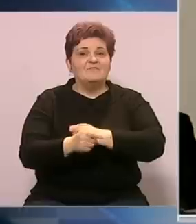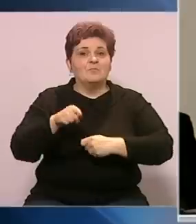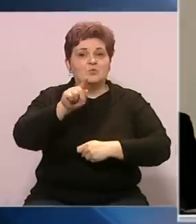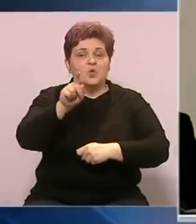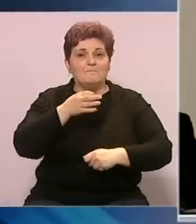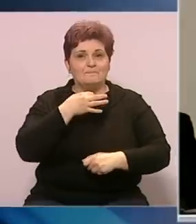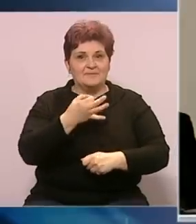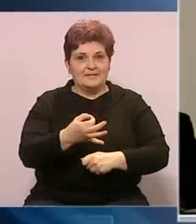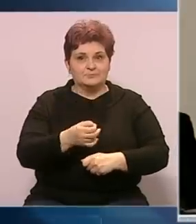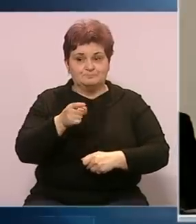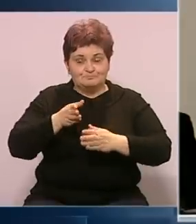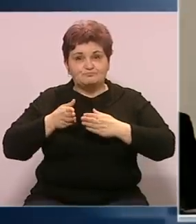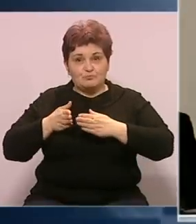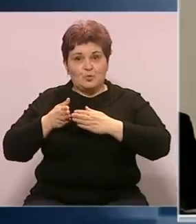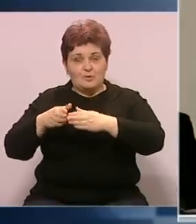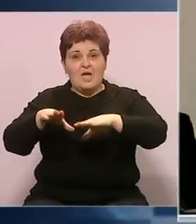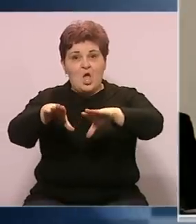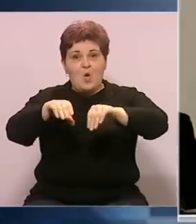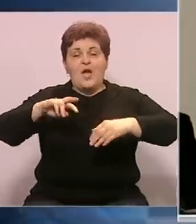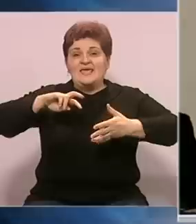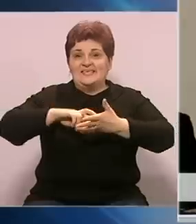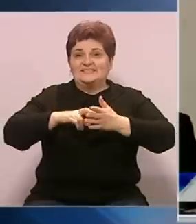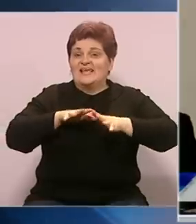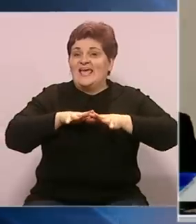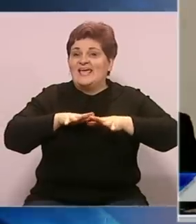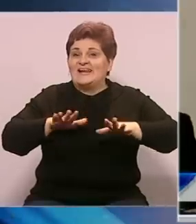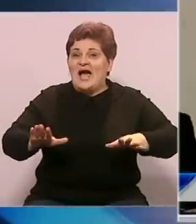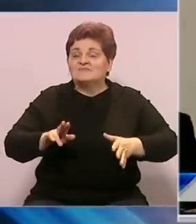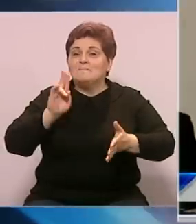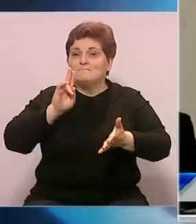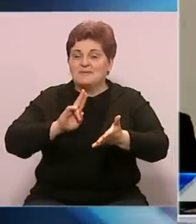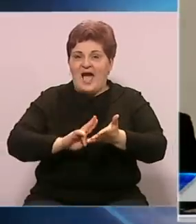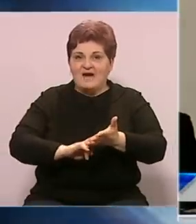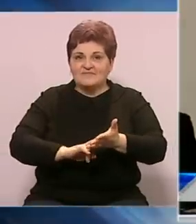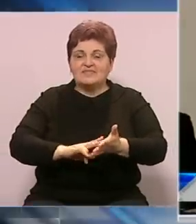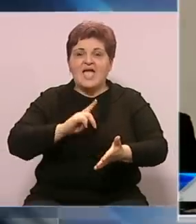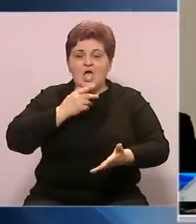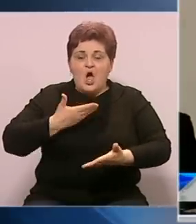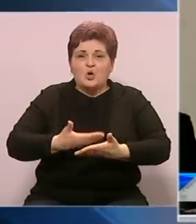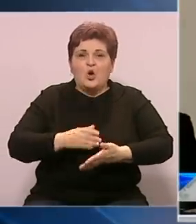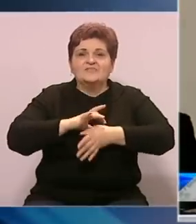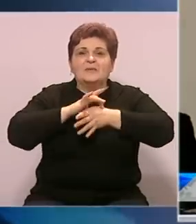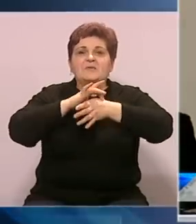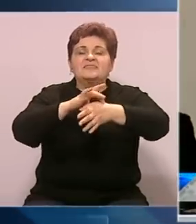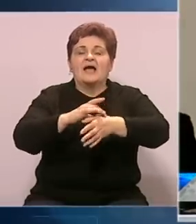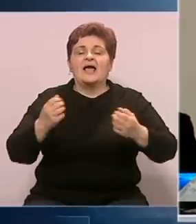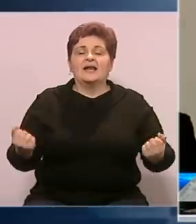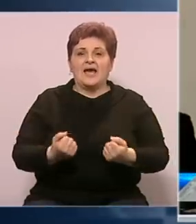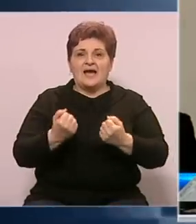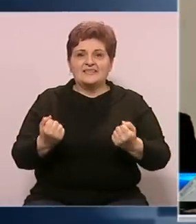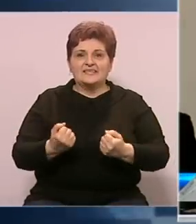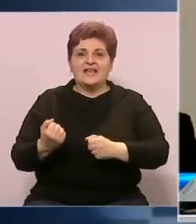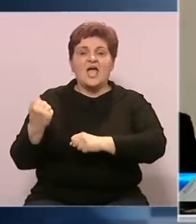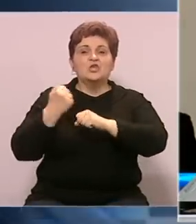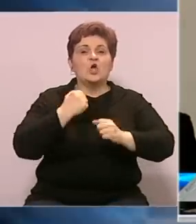U tom pravcu usvojit ćemo strategiju za razvoj sektora pravde koja je temelj vodilja daljnih aktivnosti. I